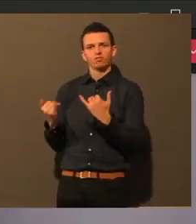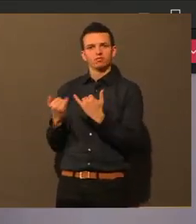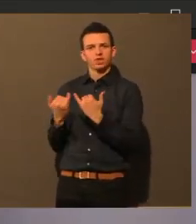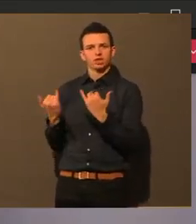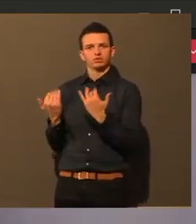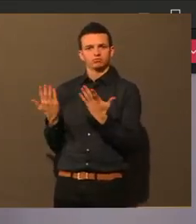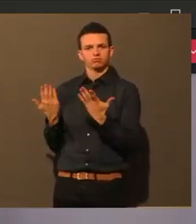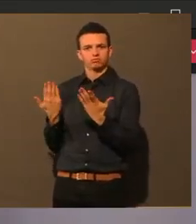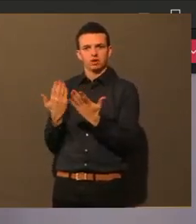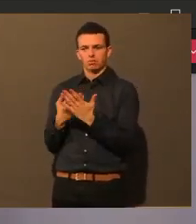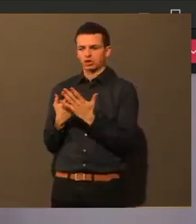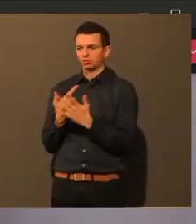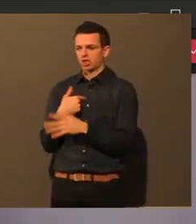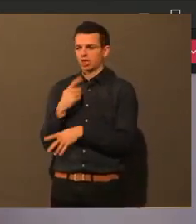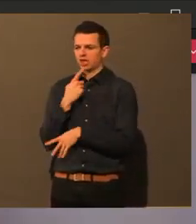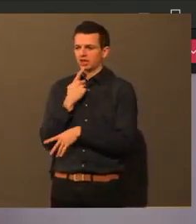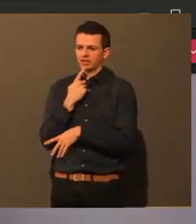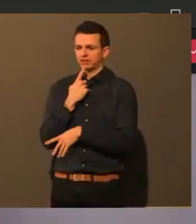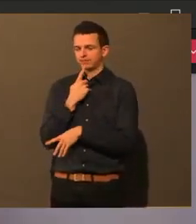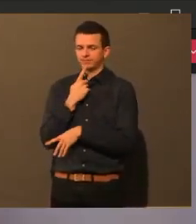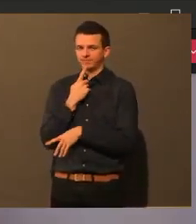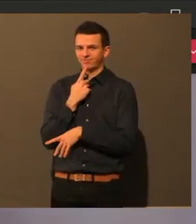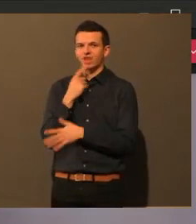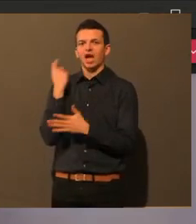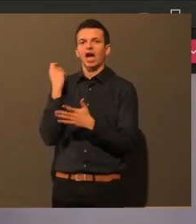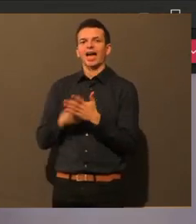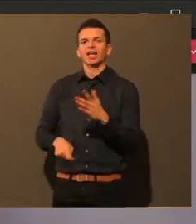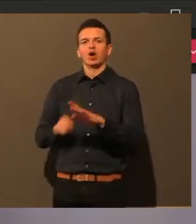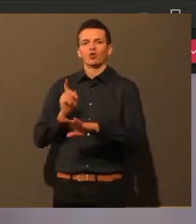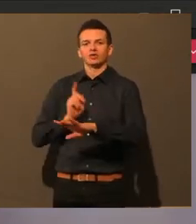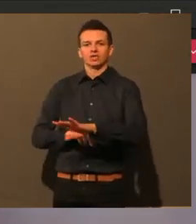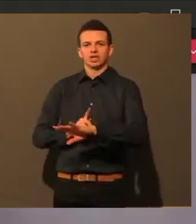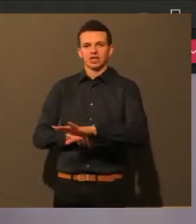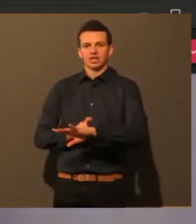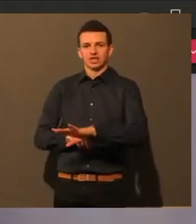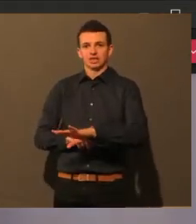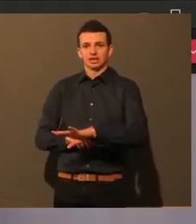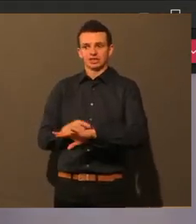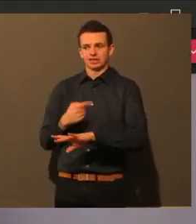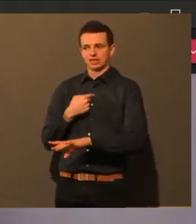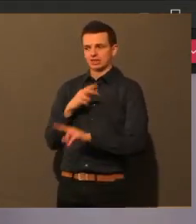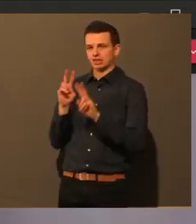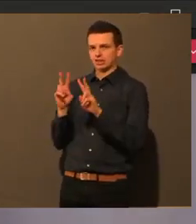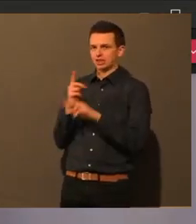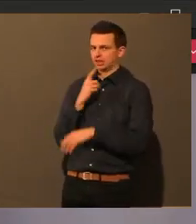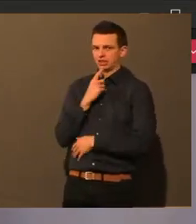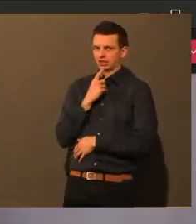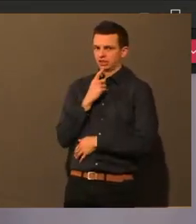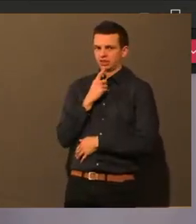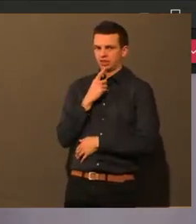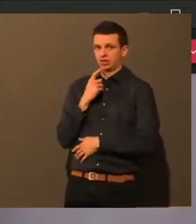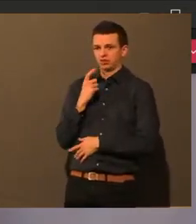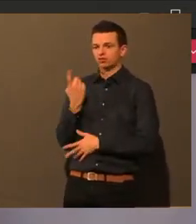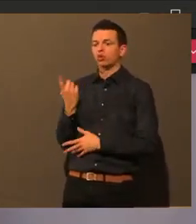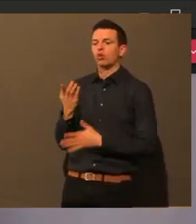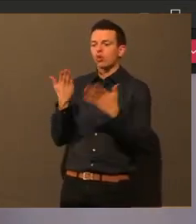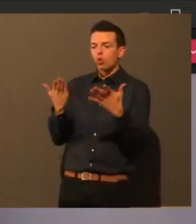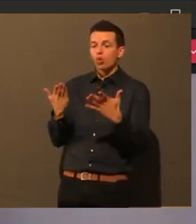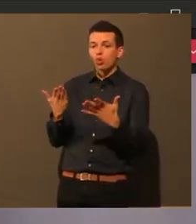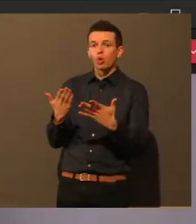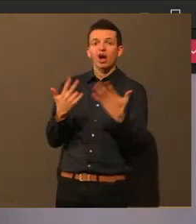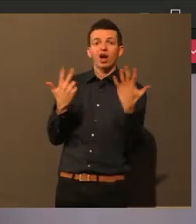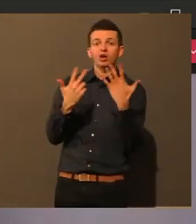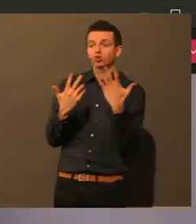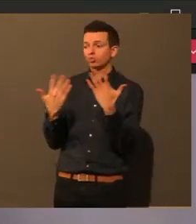Also ich bin da natürlich kein Freund davon, dass man jetzt hier Einkaufszeiten und Regelungen festlegt, wer jetzt wann in Zukunft zum Einkaufen gehen darf. Aber vielleicht